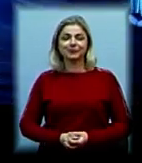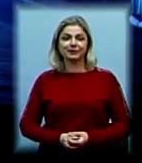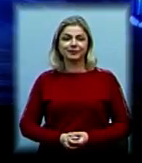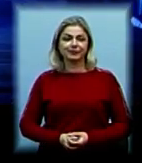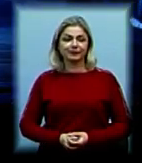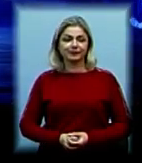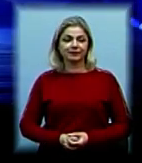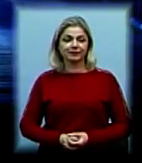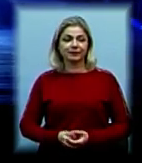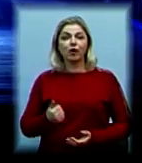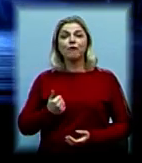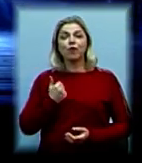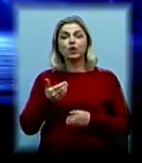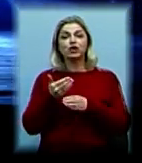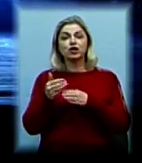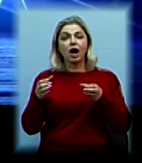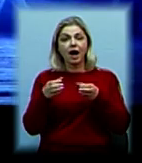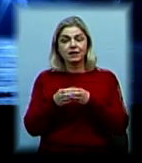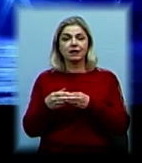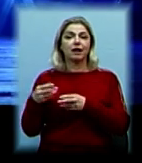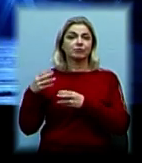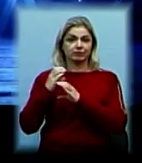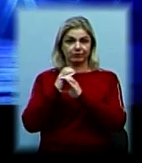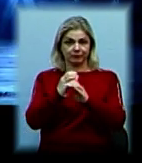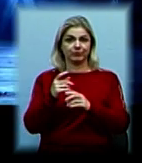До військової частини під'їжджає колона.